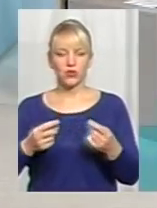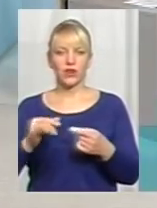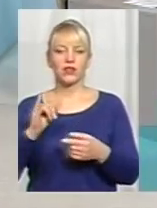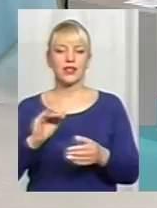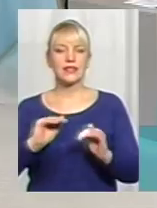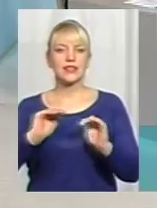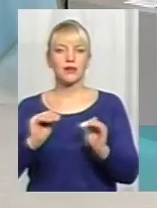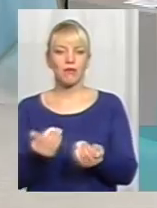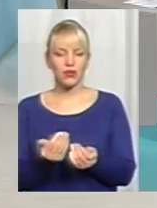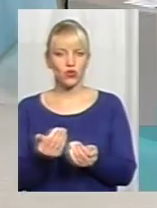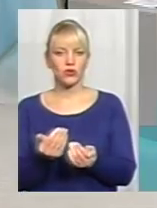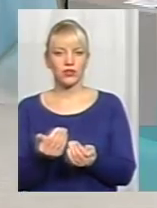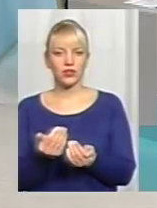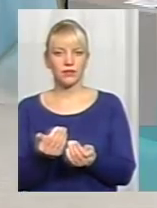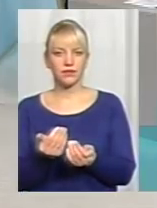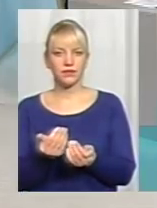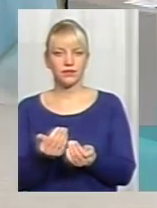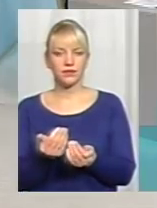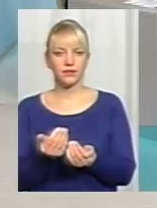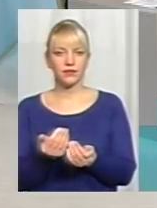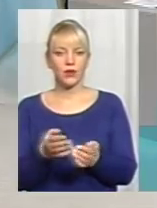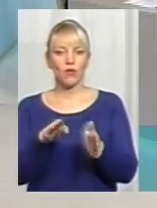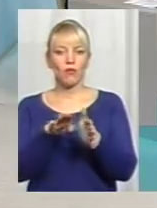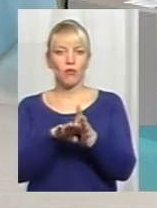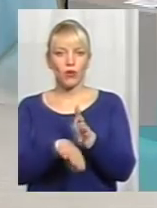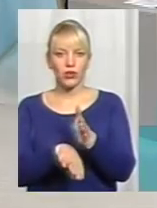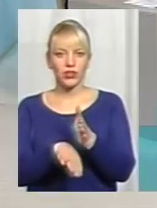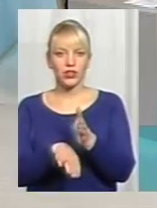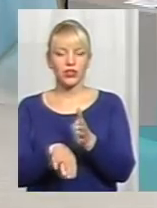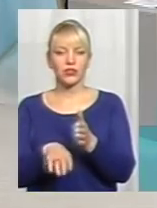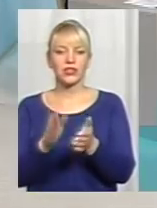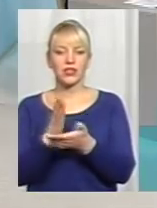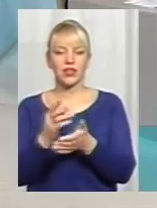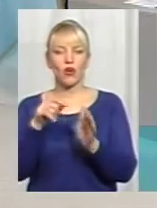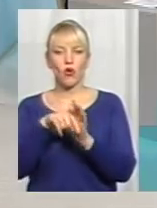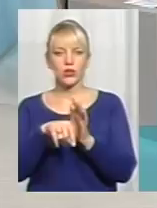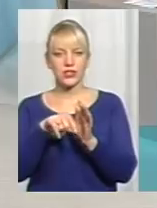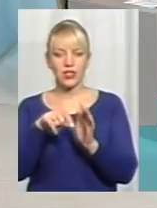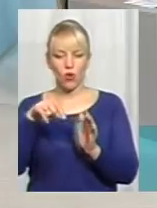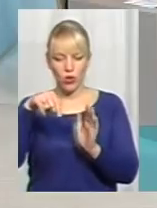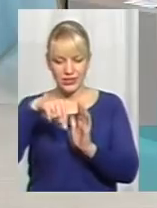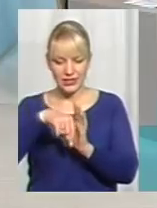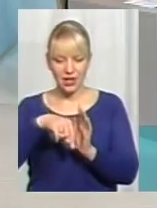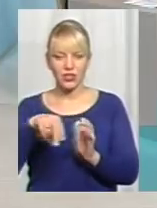і зменшується певний, ну, погіршуються, є ознаки щодо погіршення стану здоров'я.